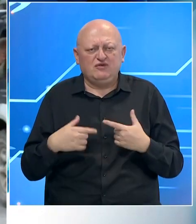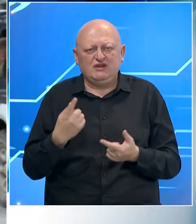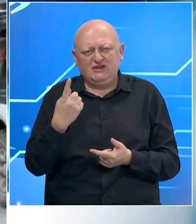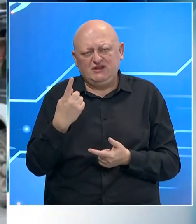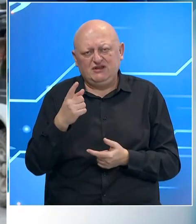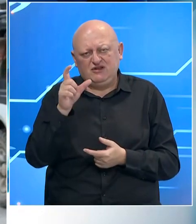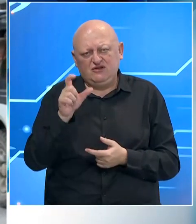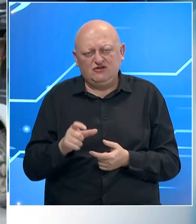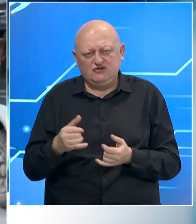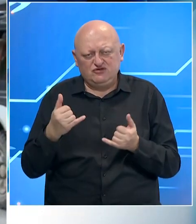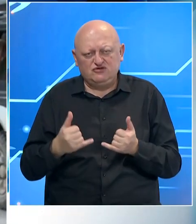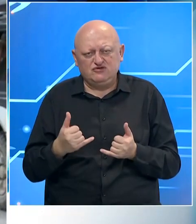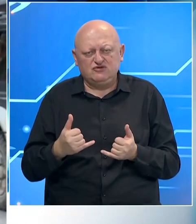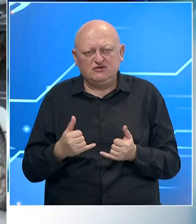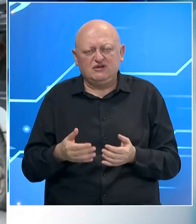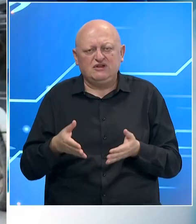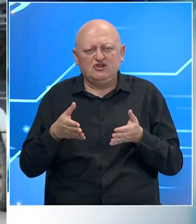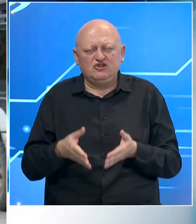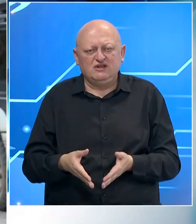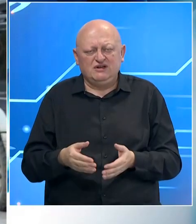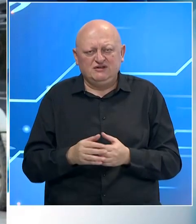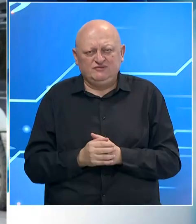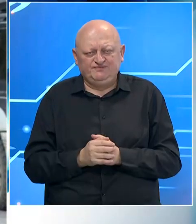osoba je i do sada sahranjena.